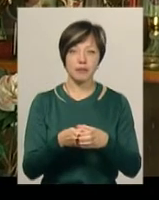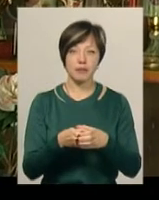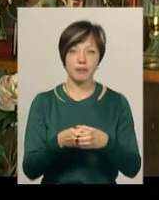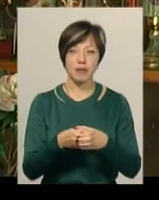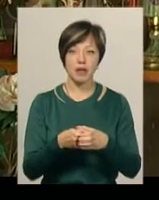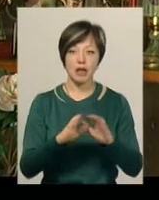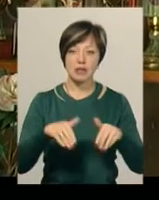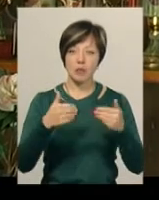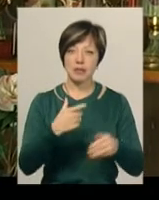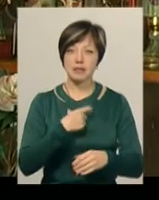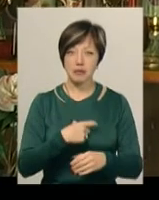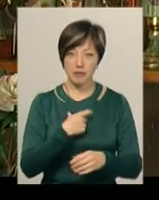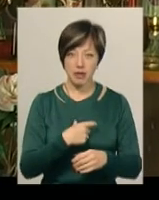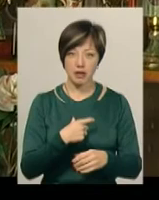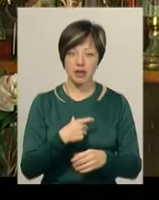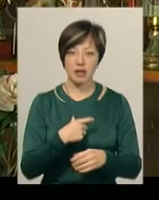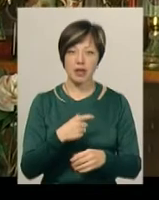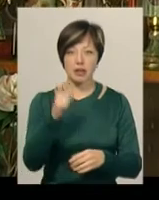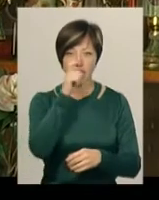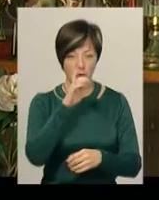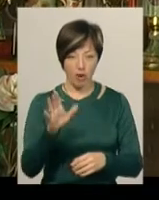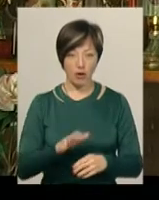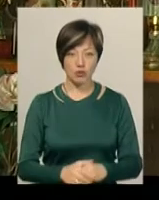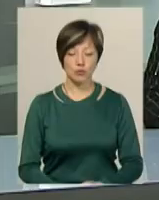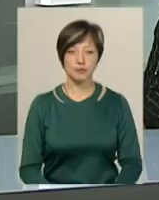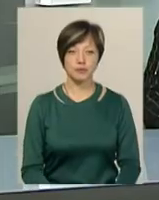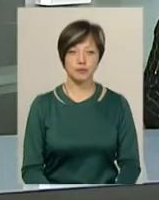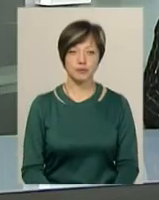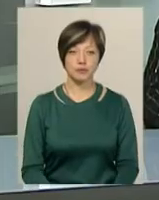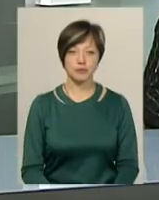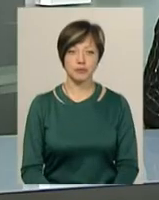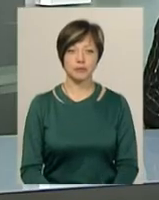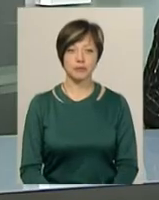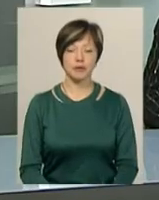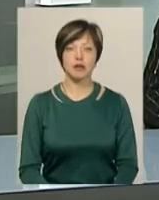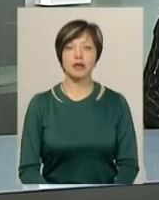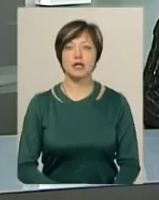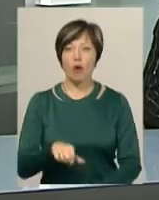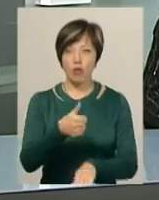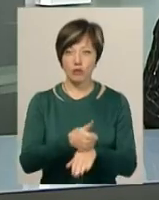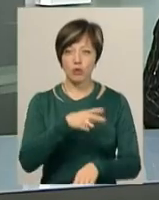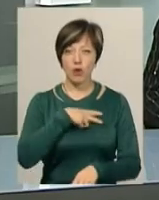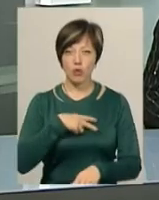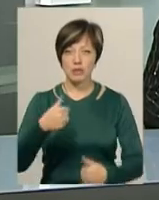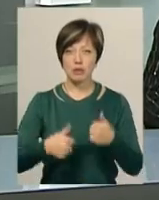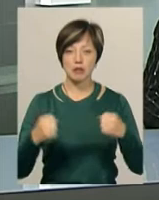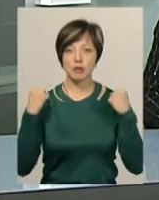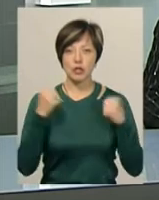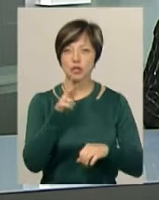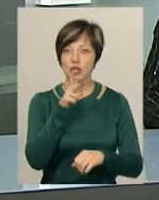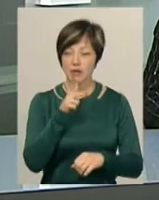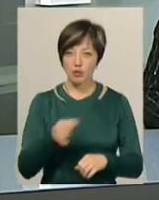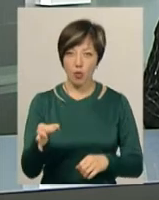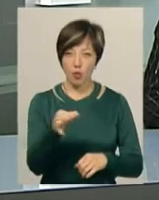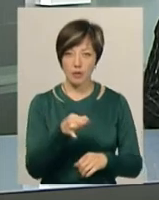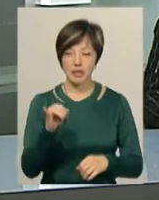Зарекомендували себе досить непогано. За головну нагороду змагалися спортсмени з Чернівецької